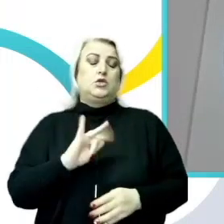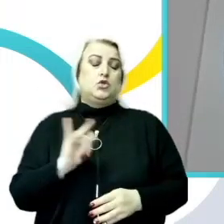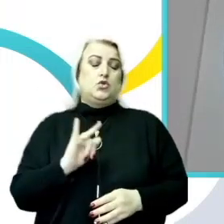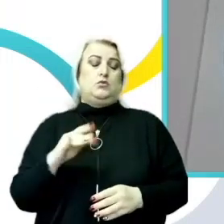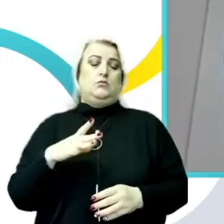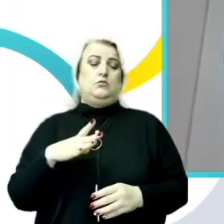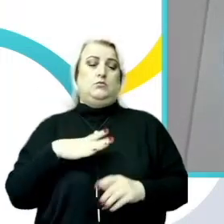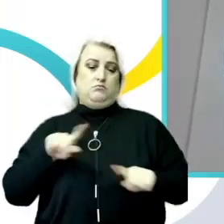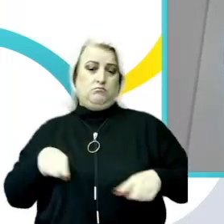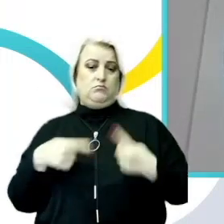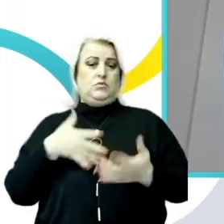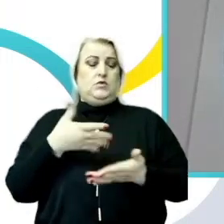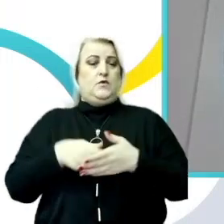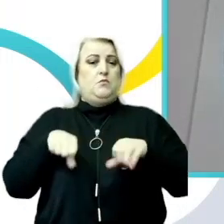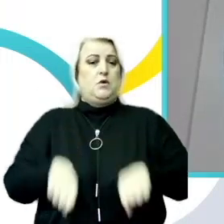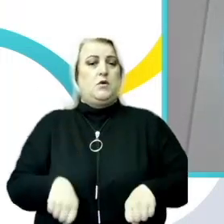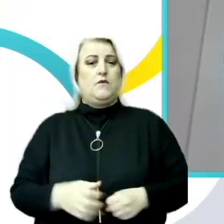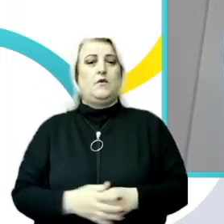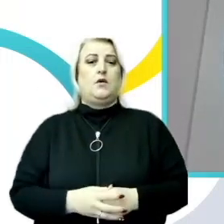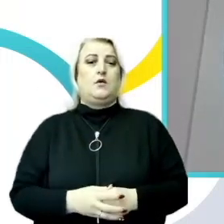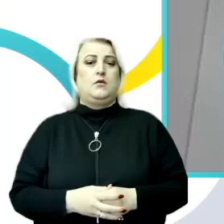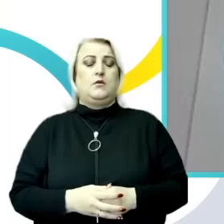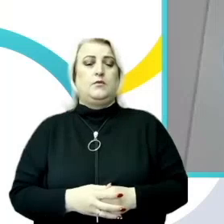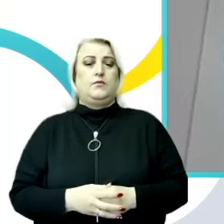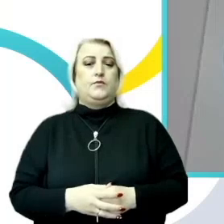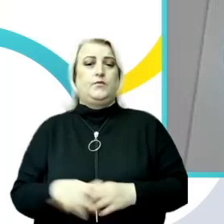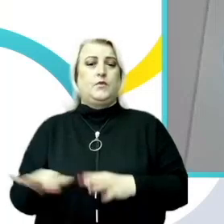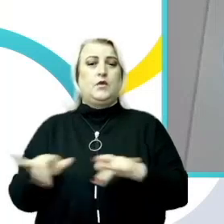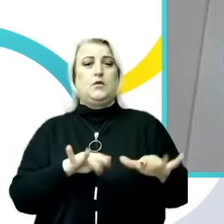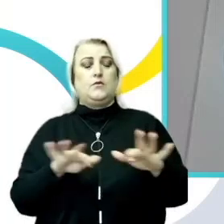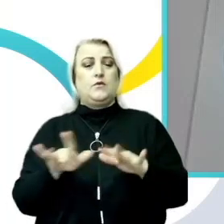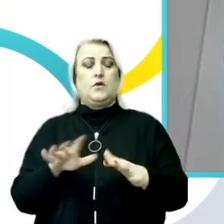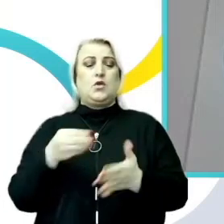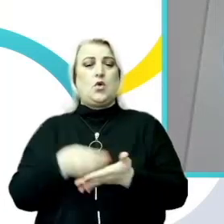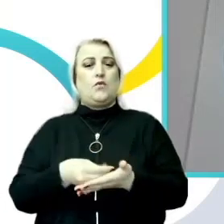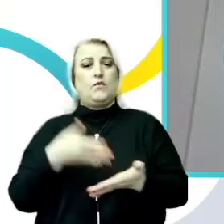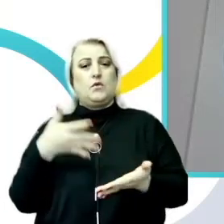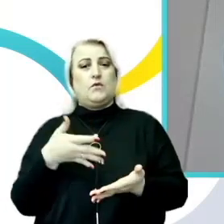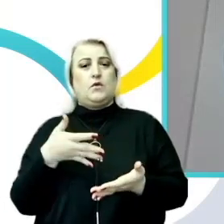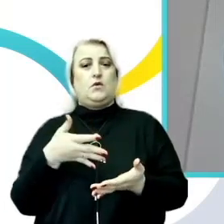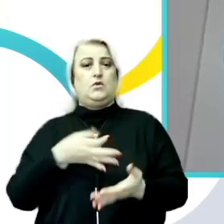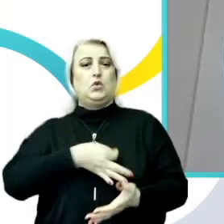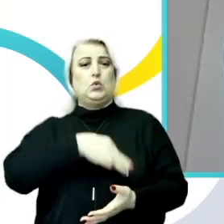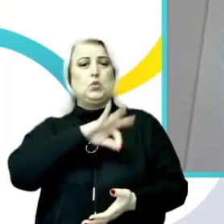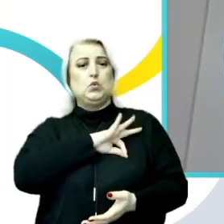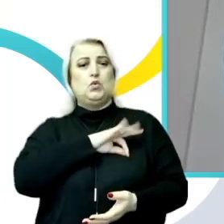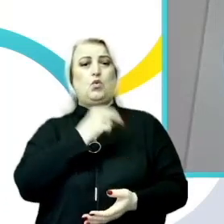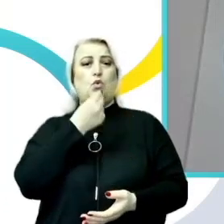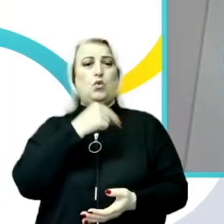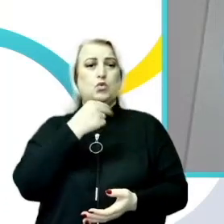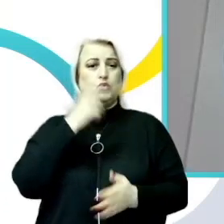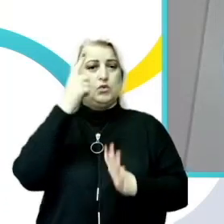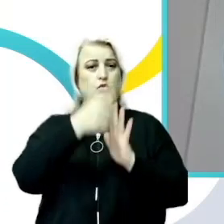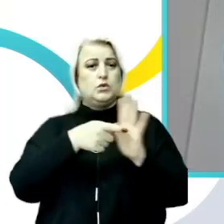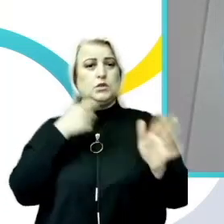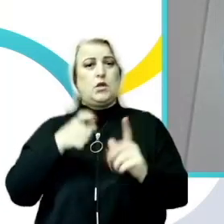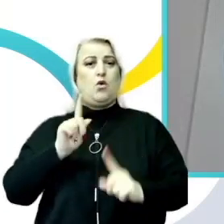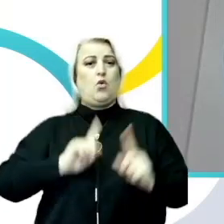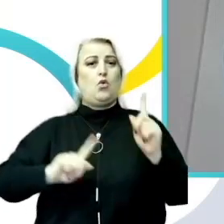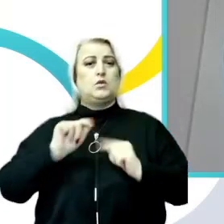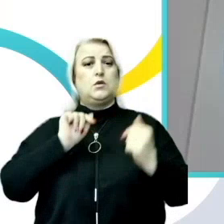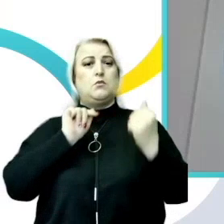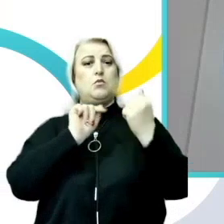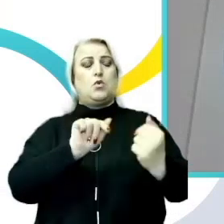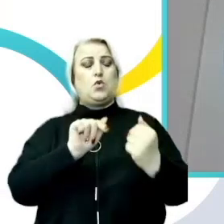intervenții de valorificare a jurisprudenței Consiliului pentru previnirea și